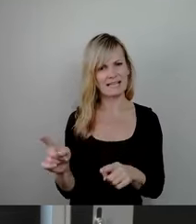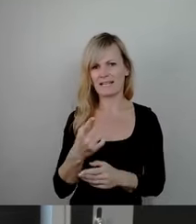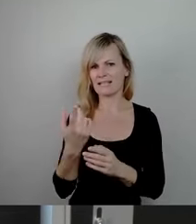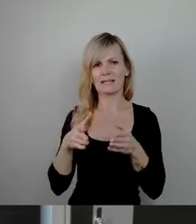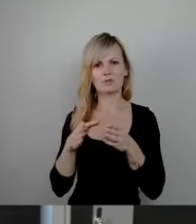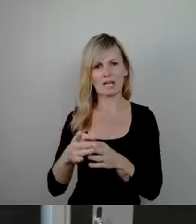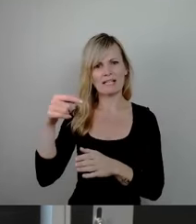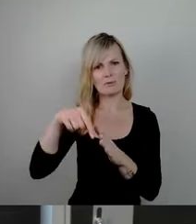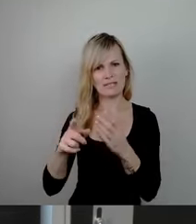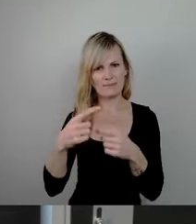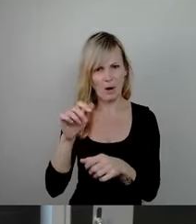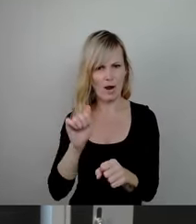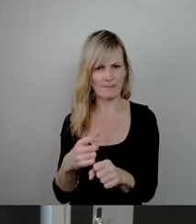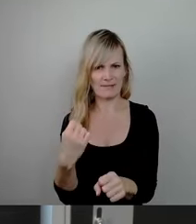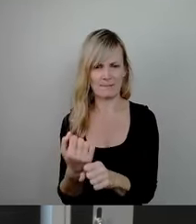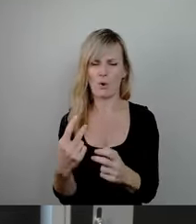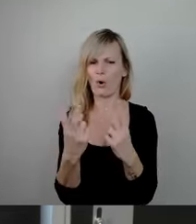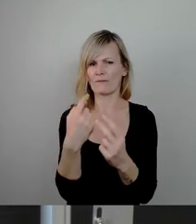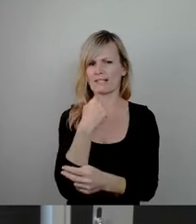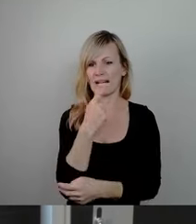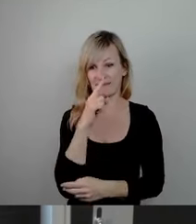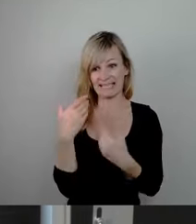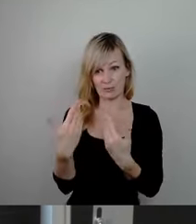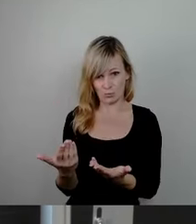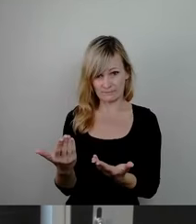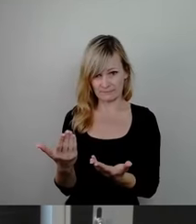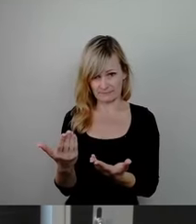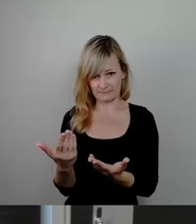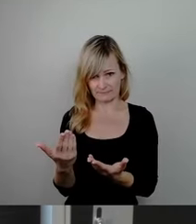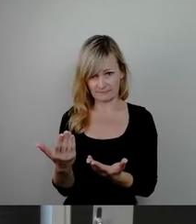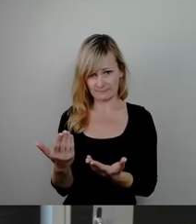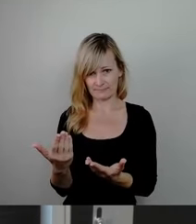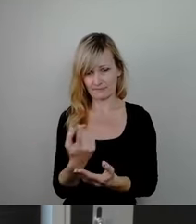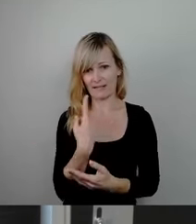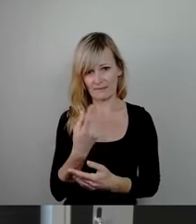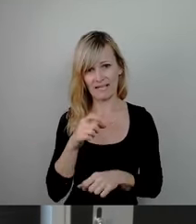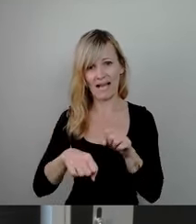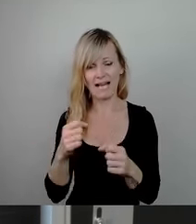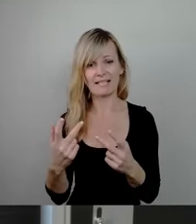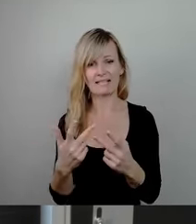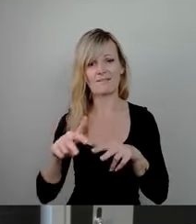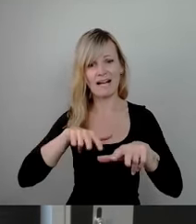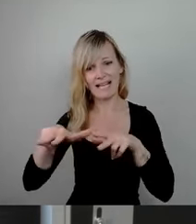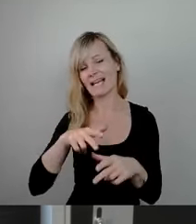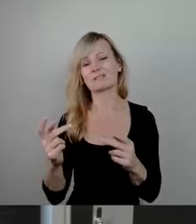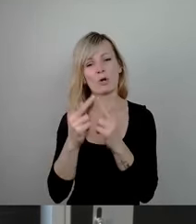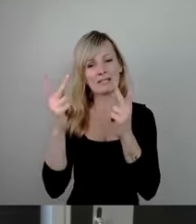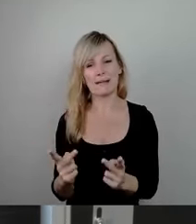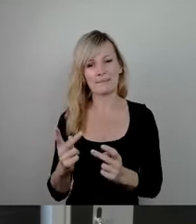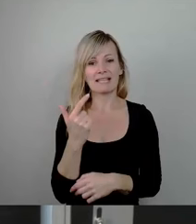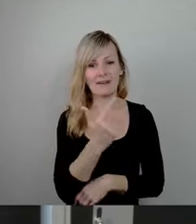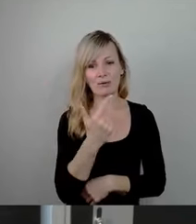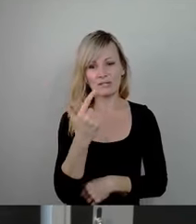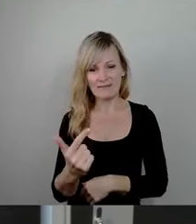Ich sage ganz offen, wenn es denn so wäre, wir haben ein Radverkehrskonzept, das ist derzeit zu 22 Prozent